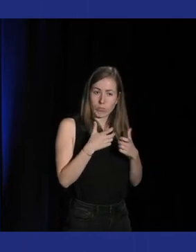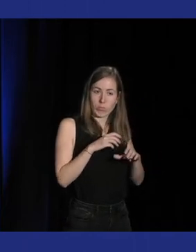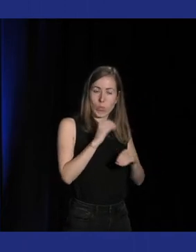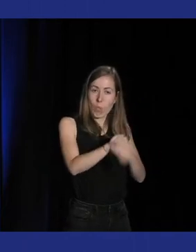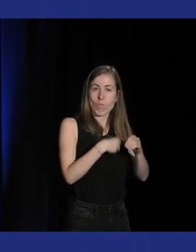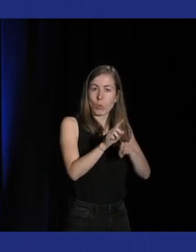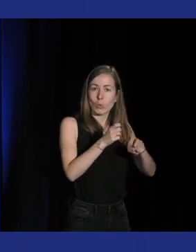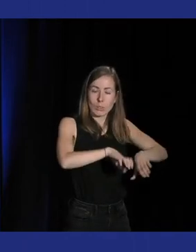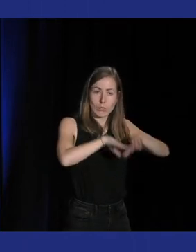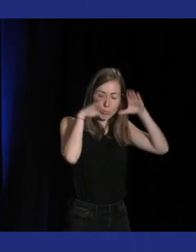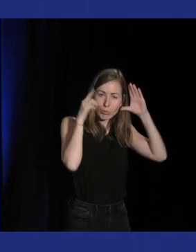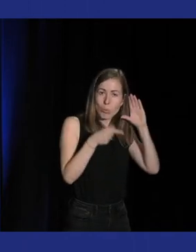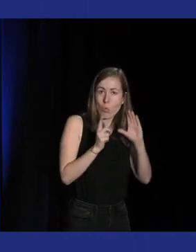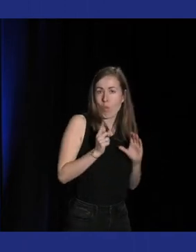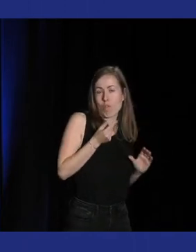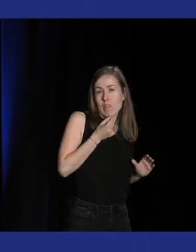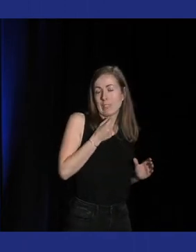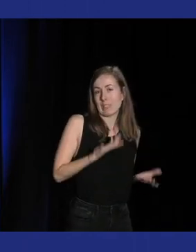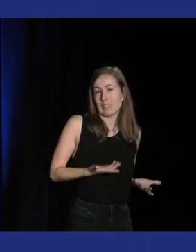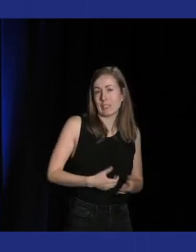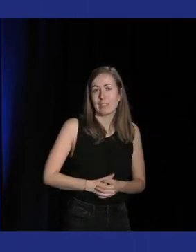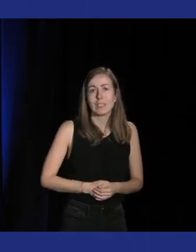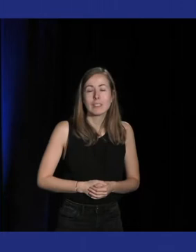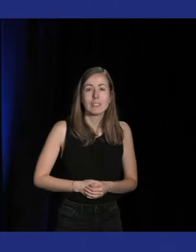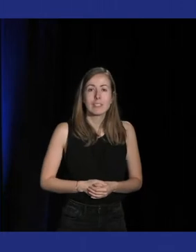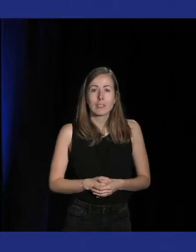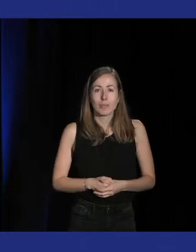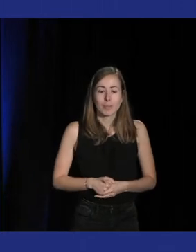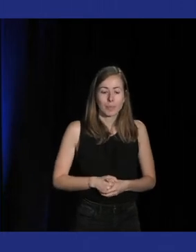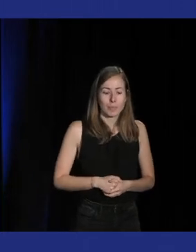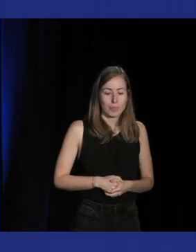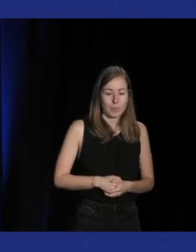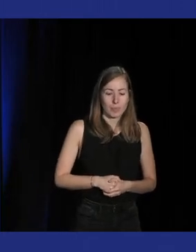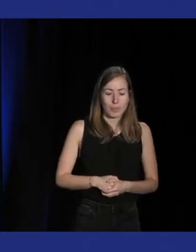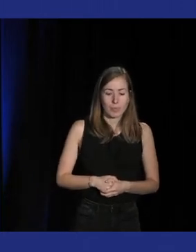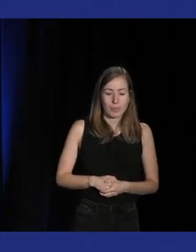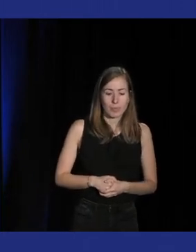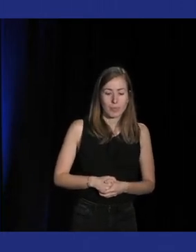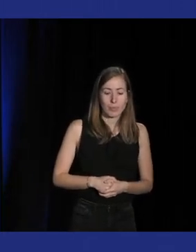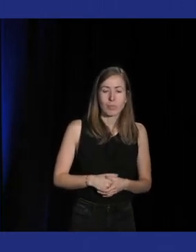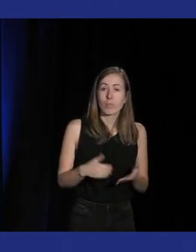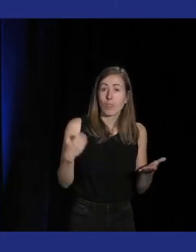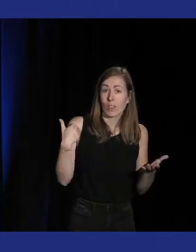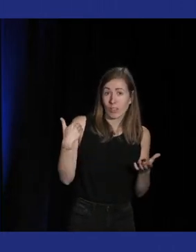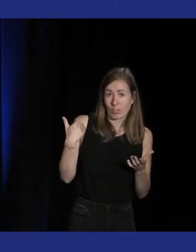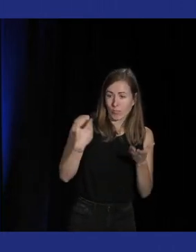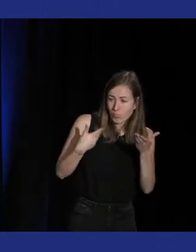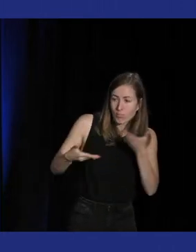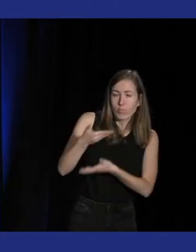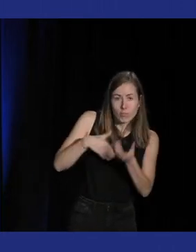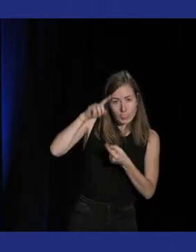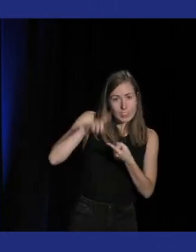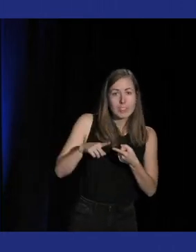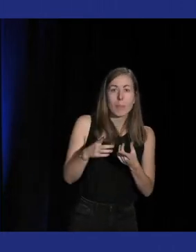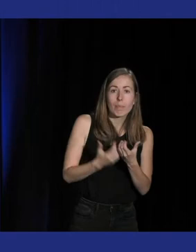de manière générale Alors tout à'heure on parlait de la paternité du jeu de rythme et de ses origines